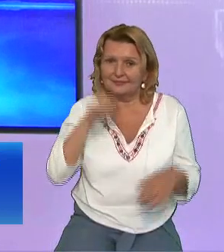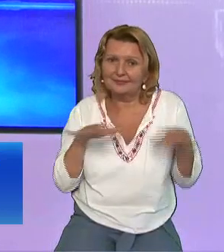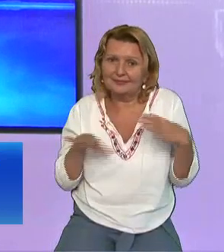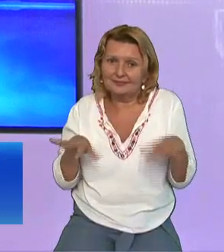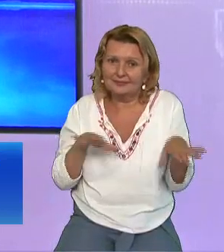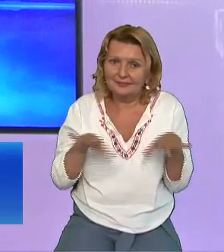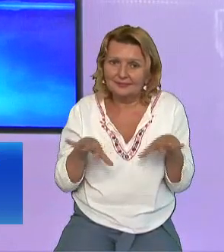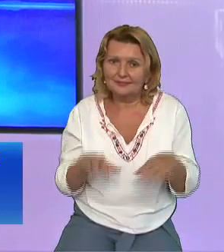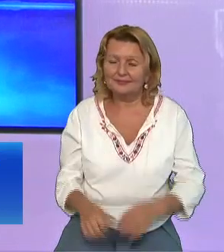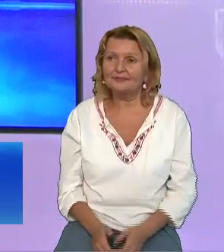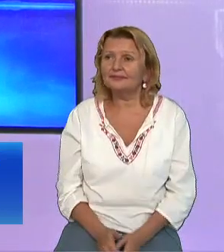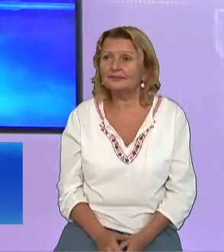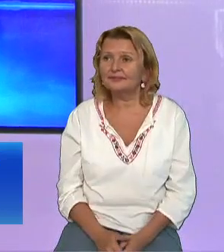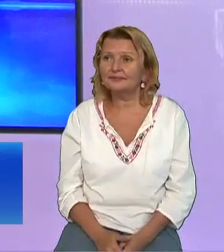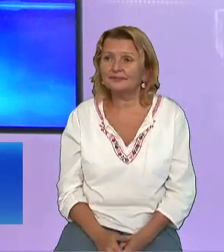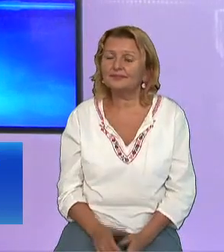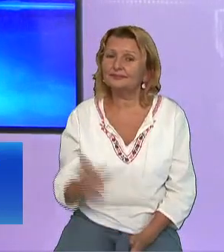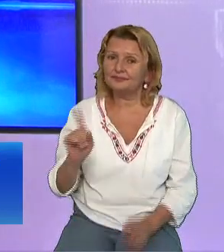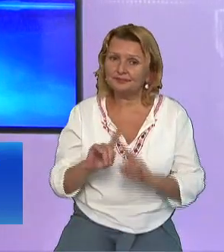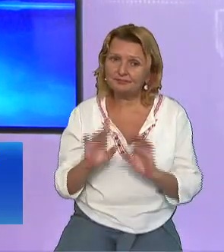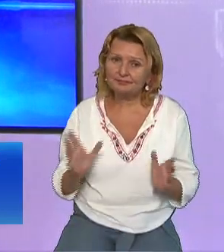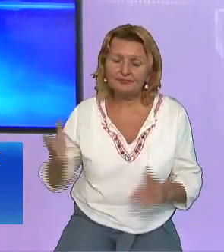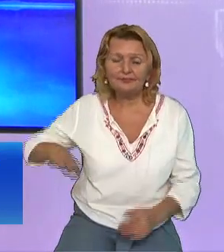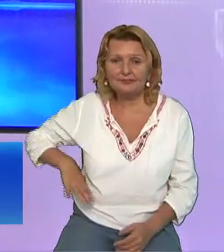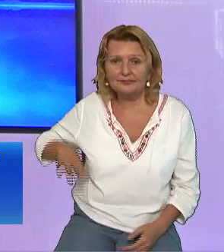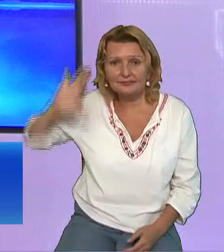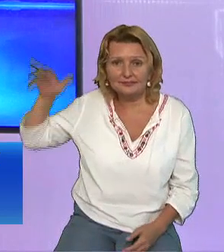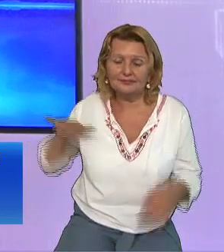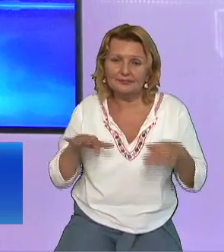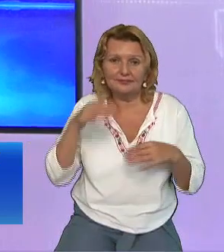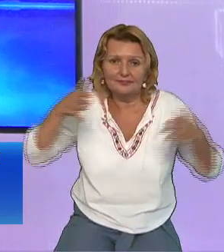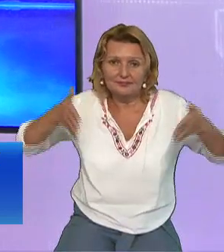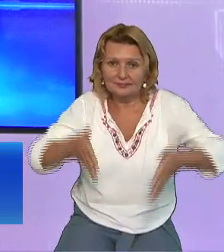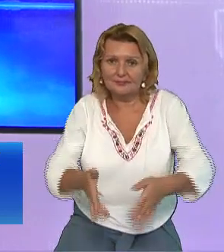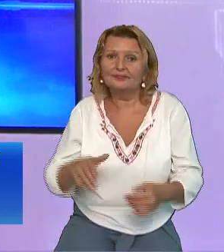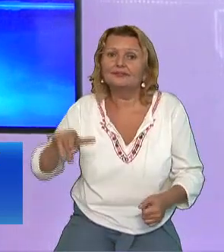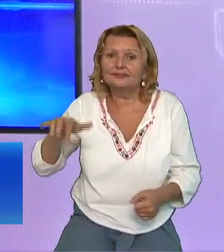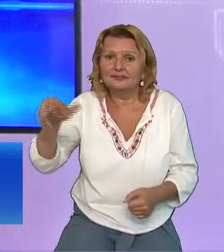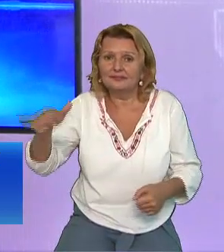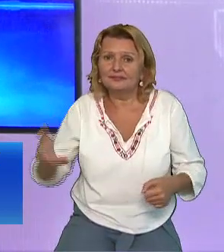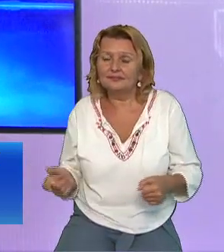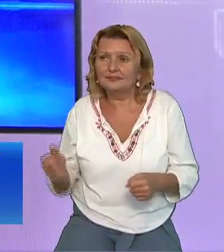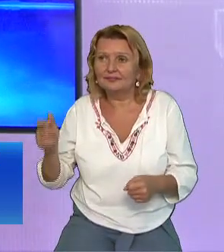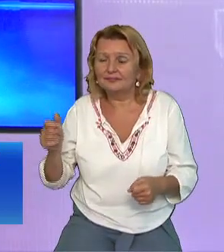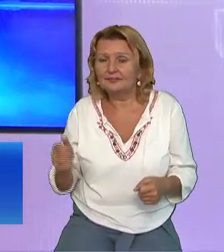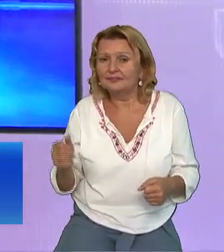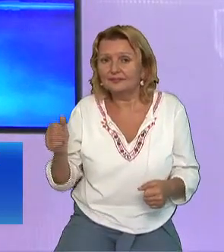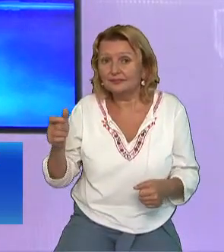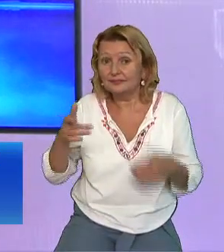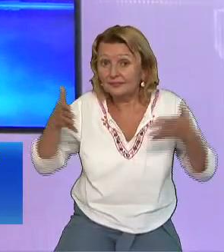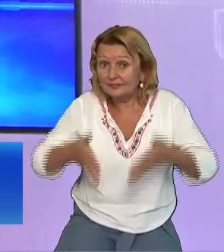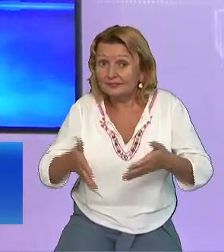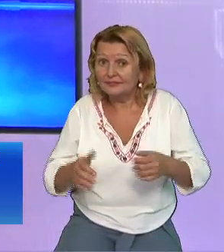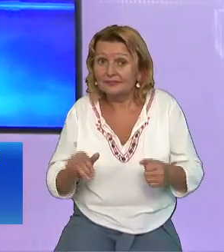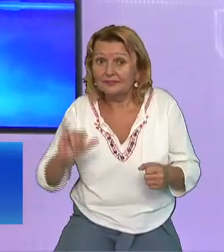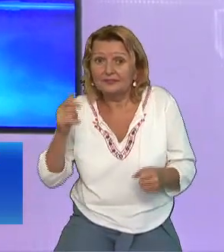Nezgâlție Femeile s-au dus la mormânt A început un cutremur de pământ Ele se întrebau Cine ne va da piatra La o parte Era o